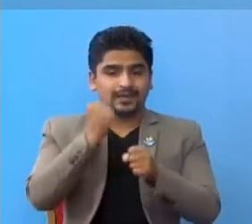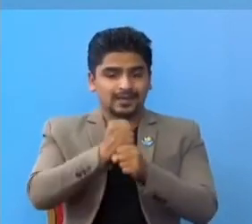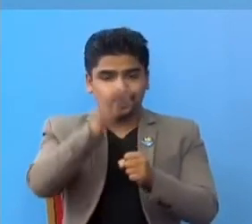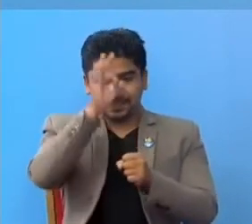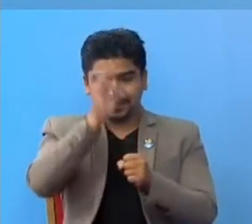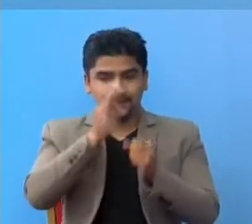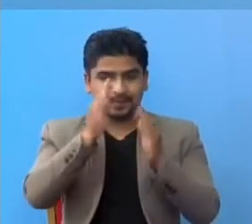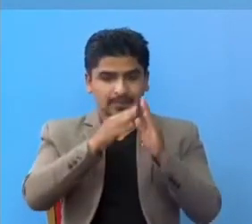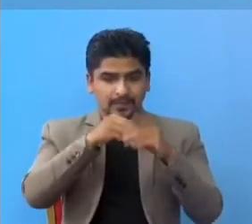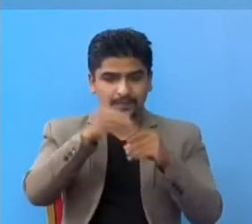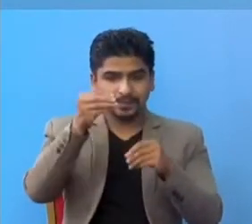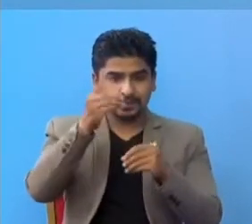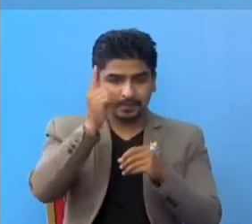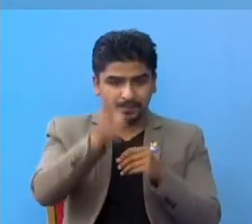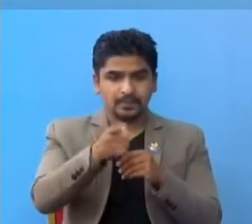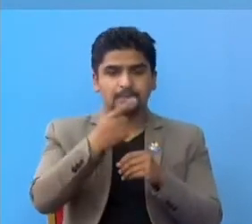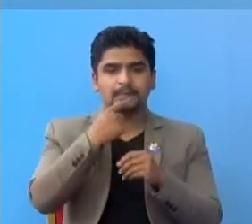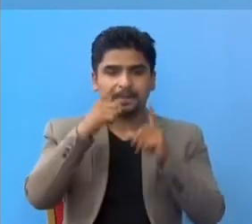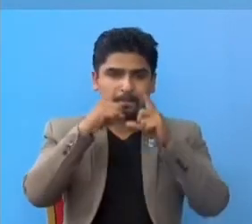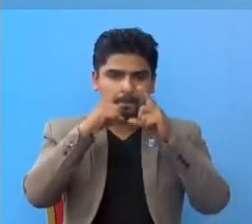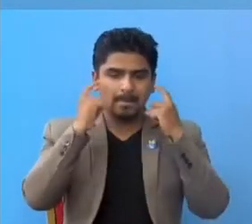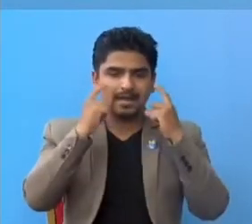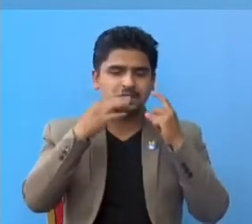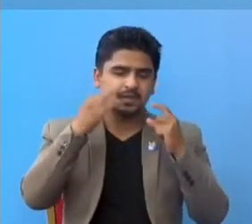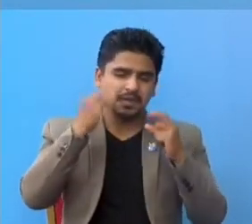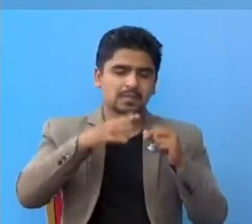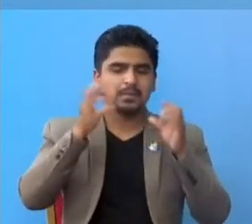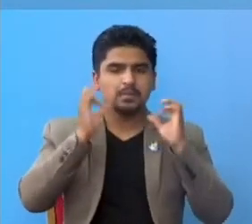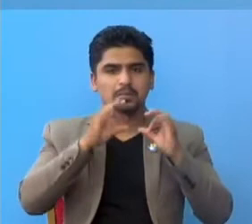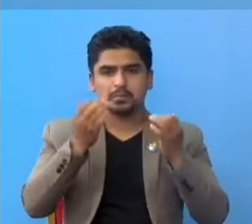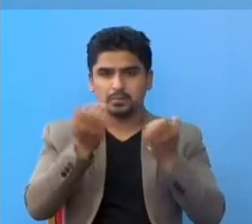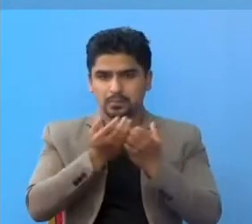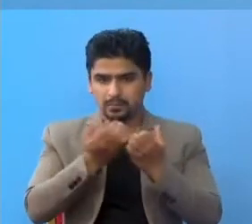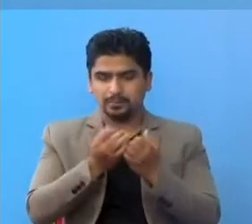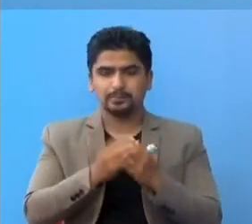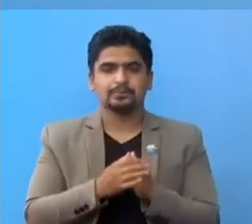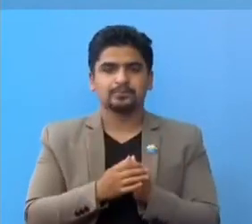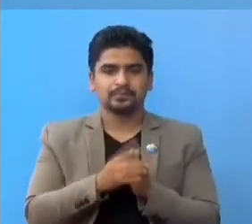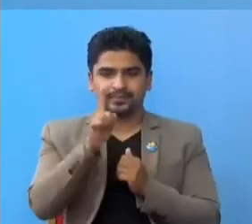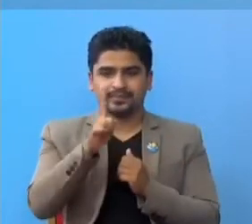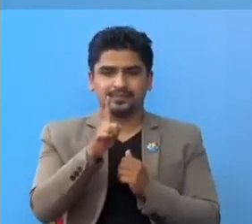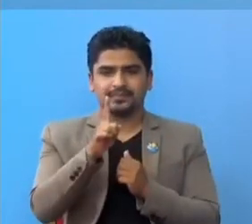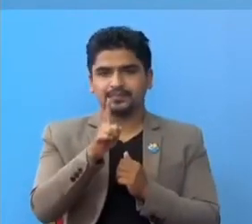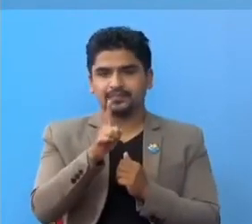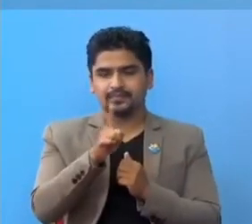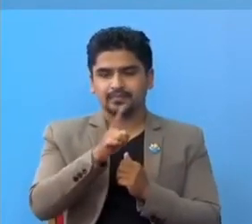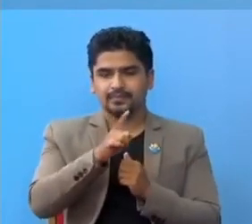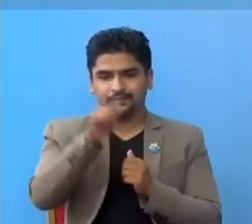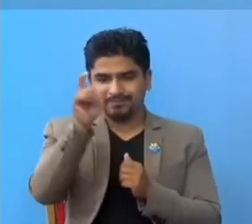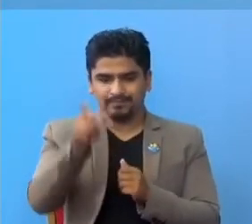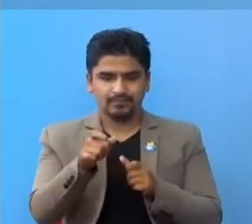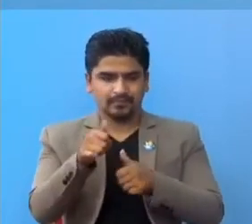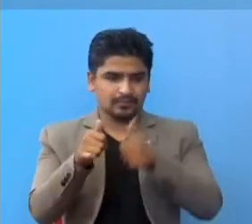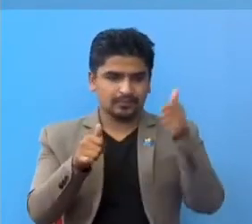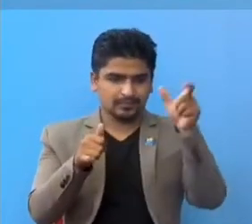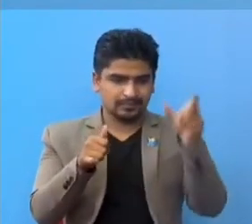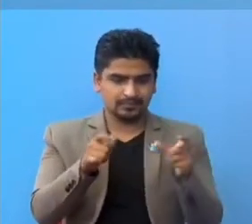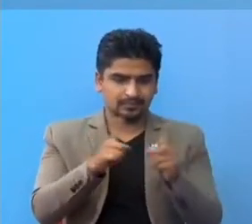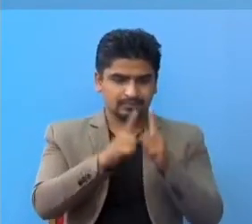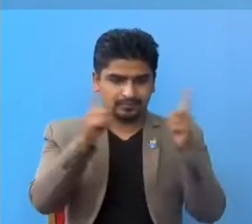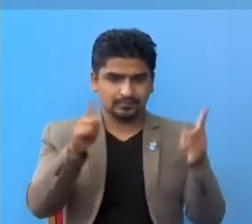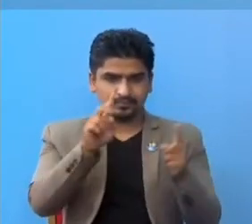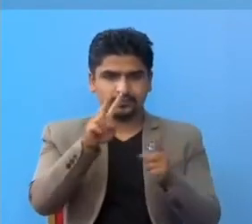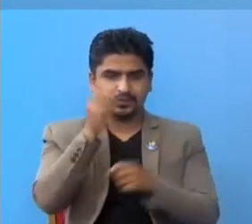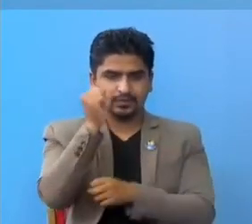सेसले घरवाईर जानू परे मां मासको अनिवारे प्रयोग गरूँ, एक और को वेक्ति बीज कमती मां दुई